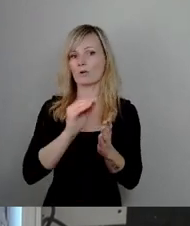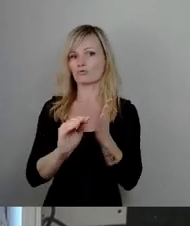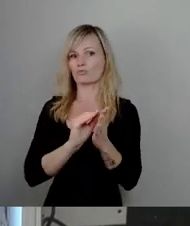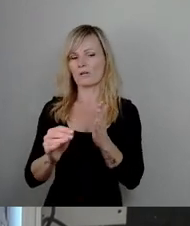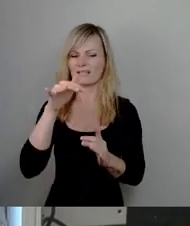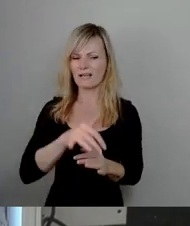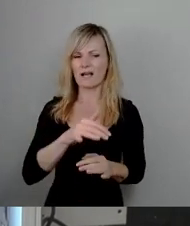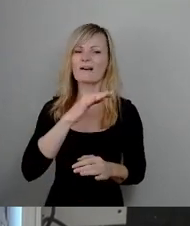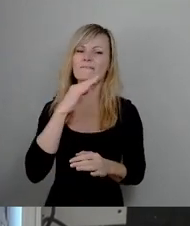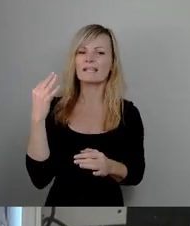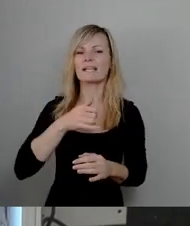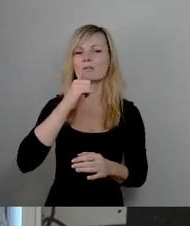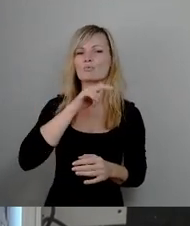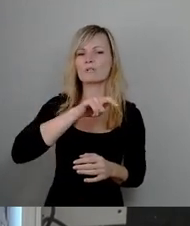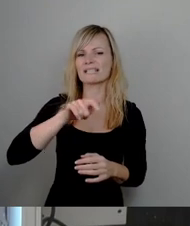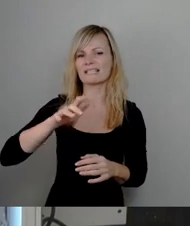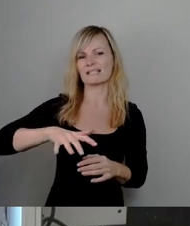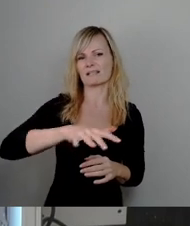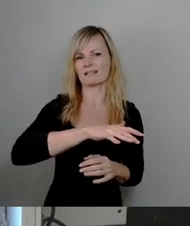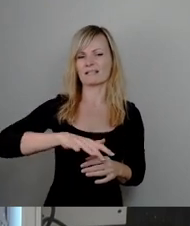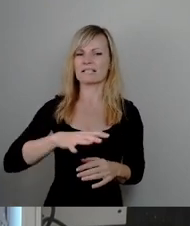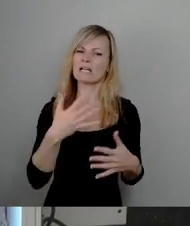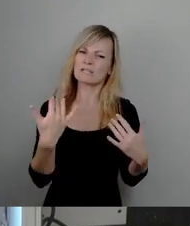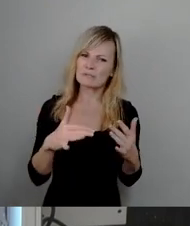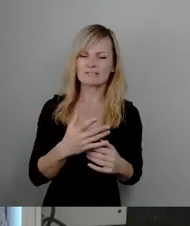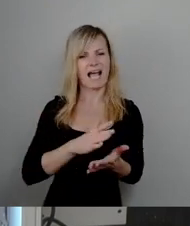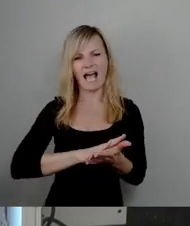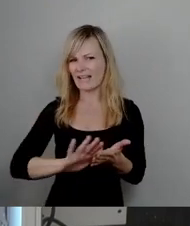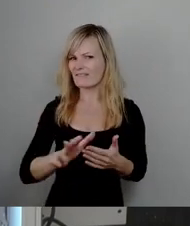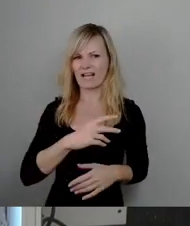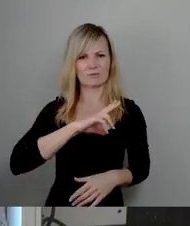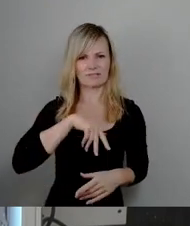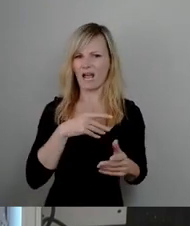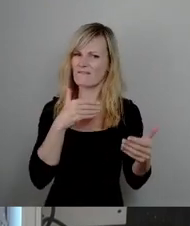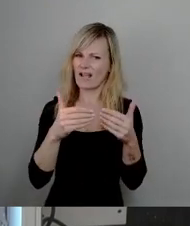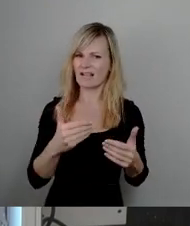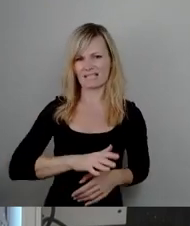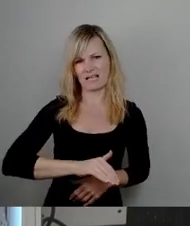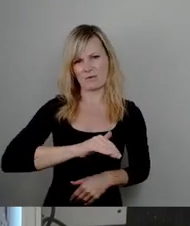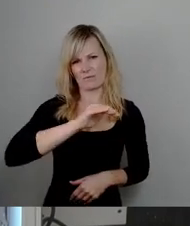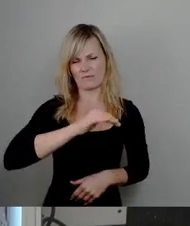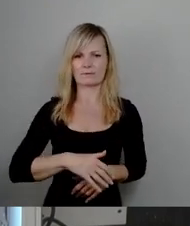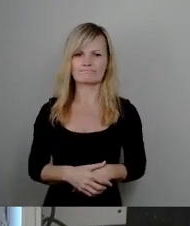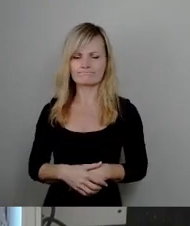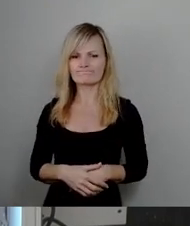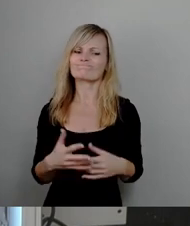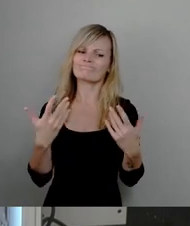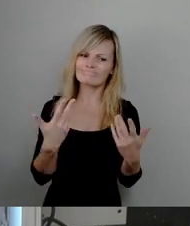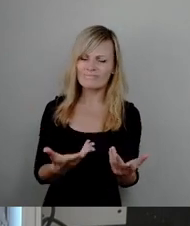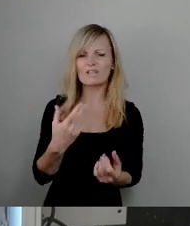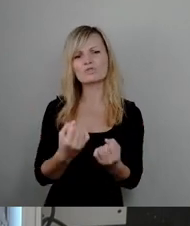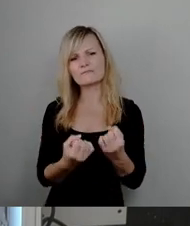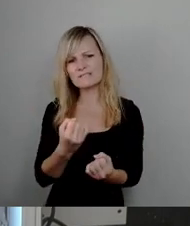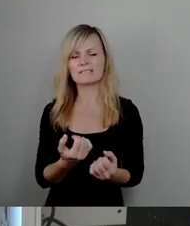die in prekären Verhältnissen aufwachsen. Und aufwachsen in prekären Verhältnissen heißt aufwachsen in engen